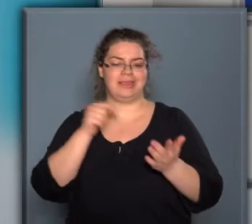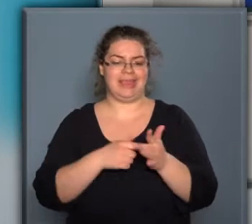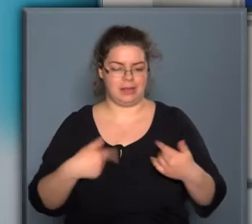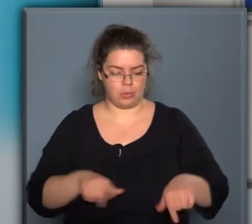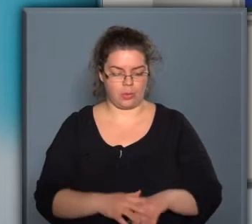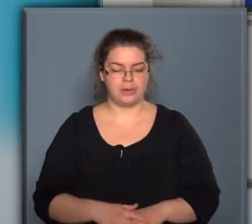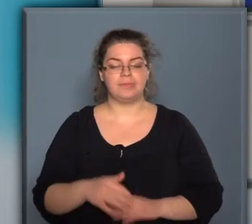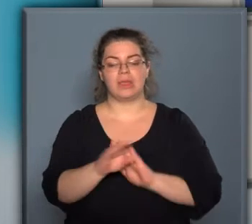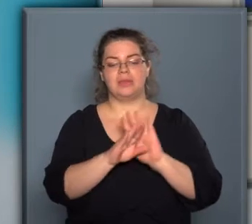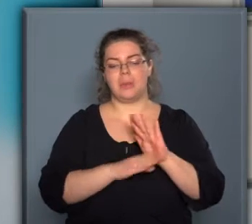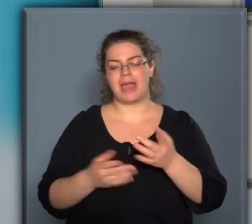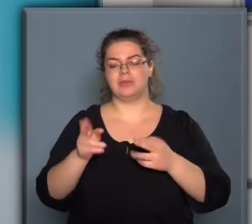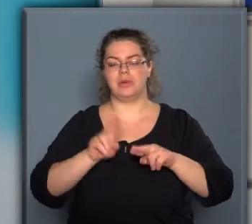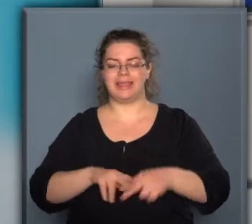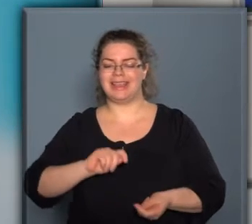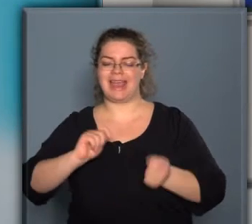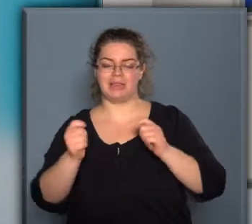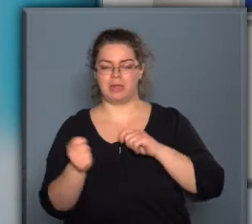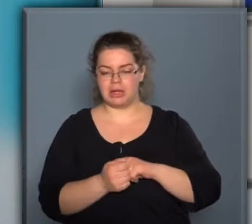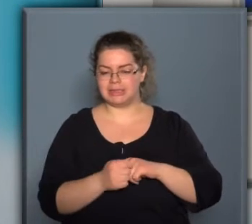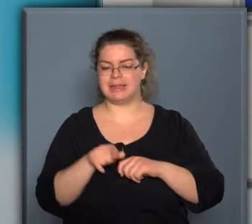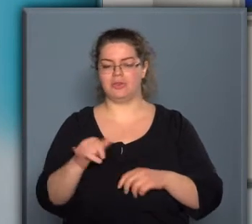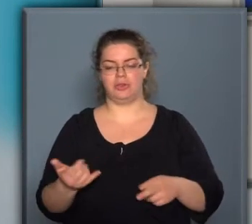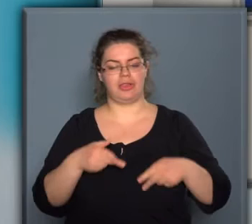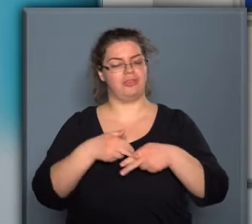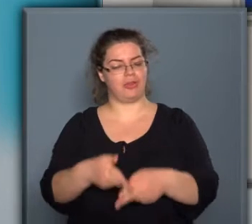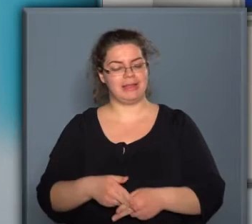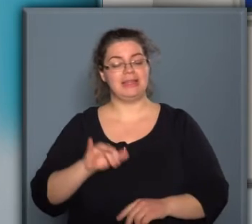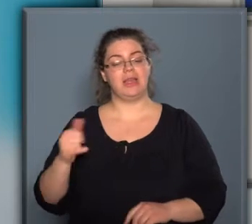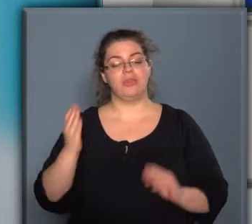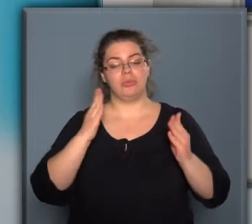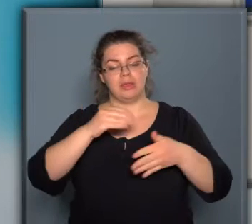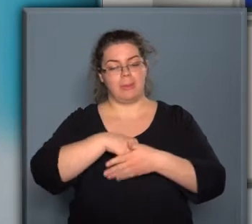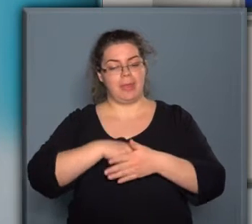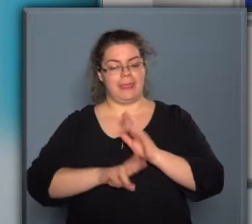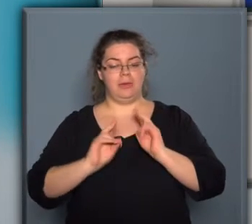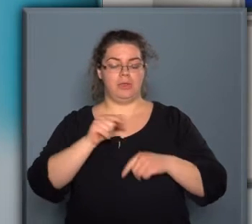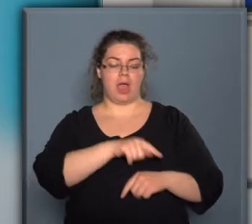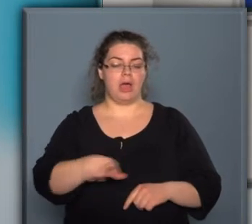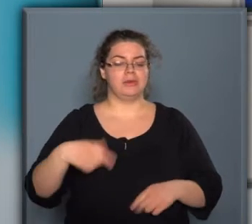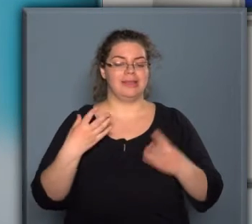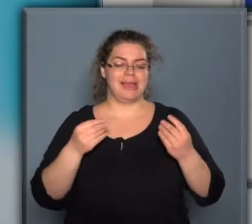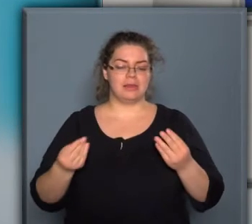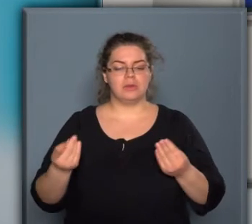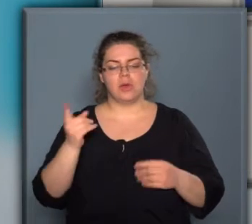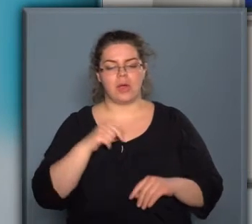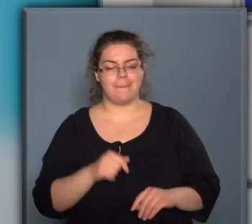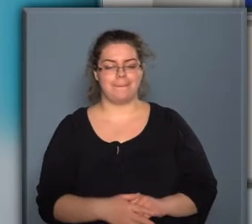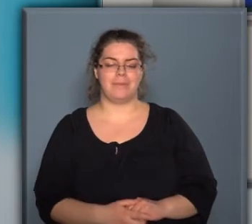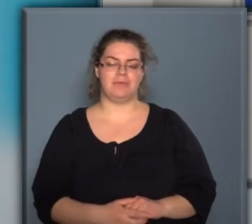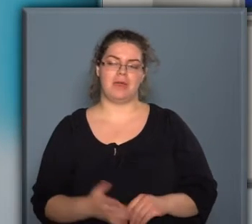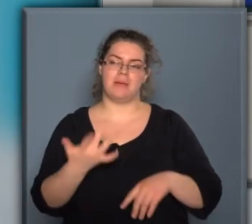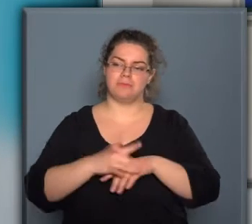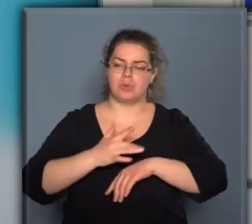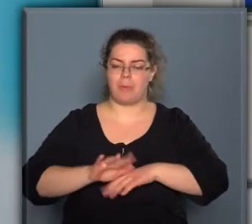célunk. A szabályozó rendszer átalakítása szintén ez segíti, és nagyon bízom benne, hogy azok az eszközök, amelyekkel